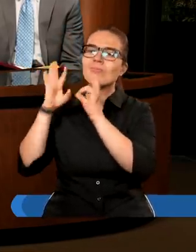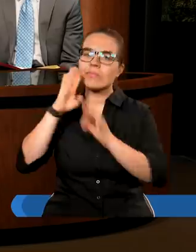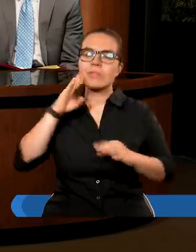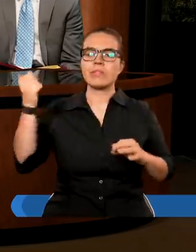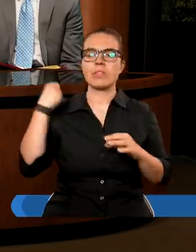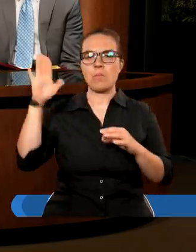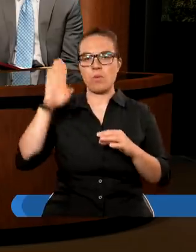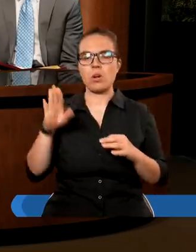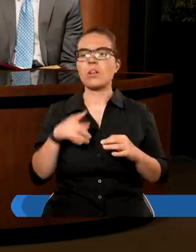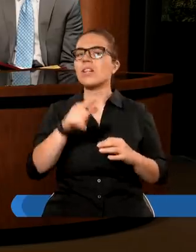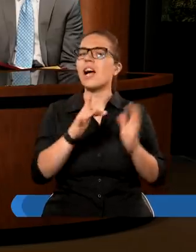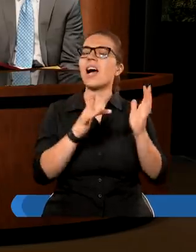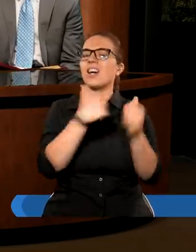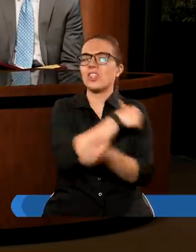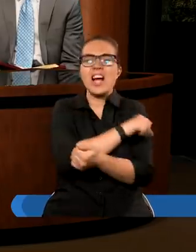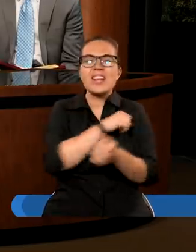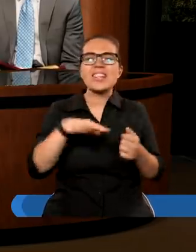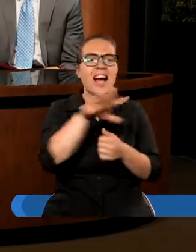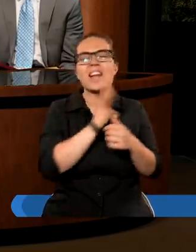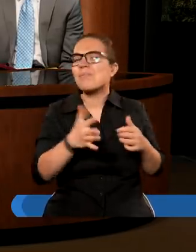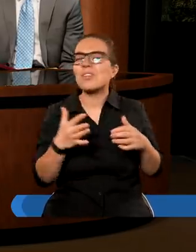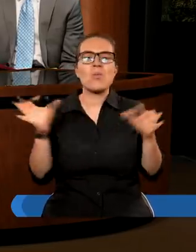gdy chrześcijanie w taki sposób będą traktowani,